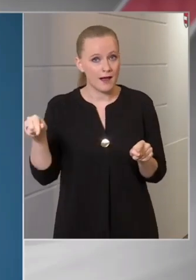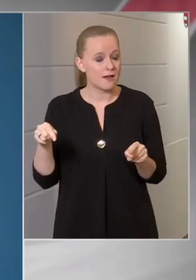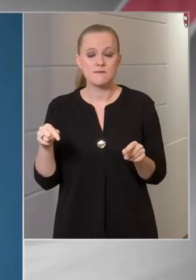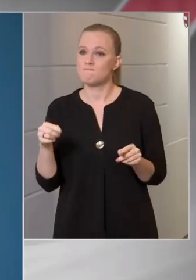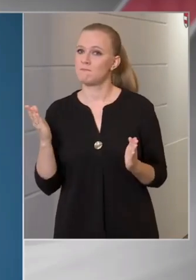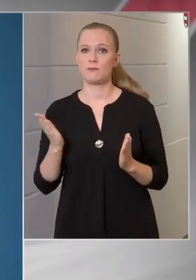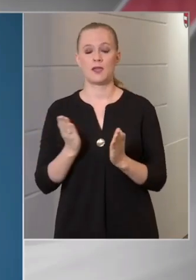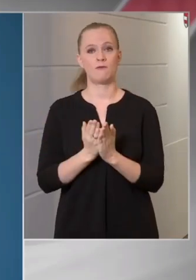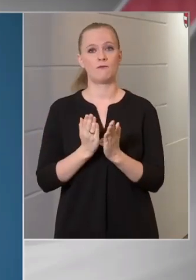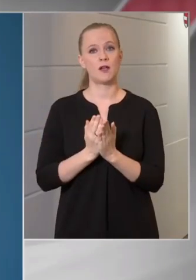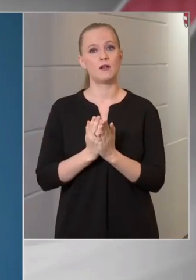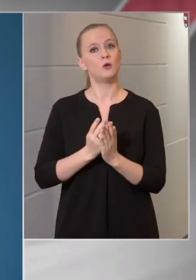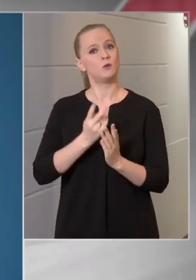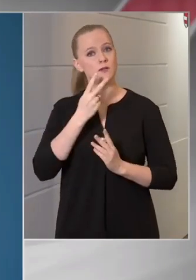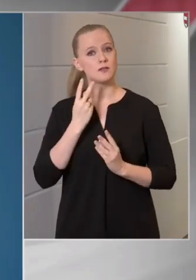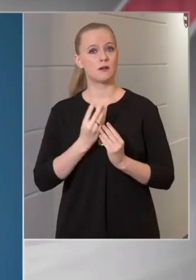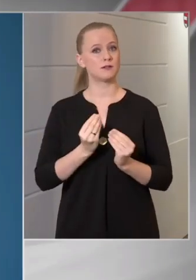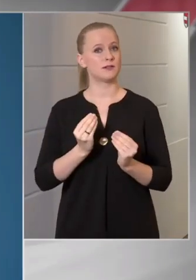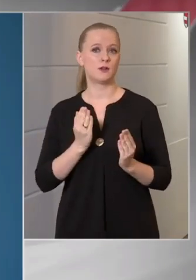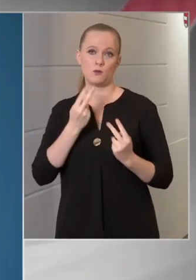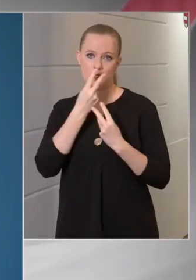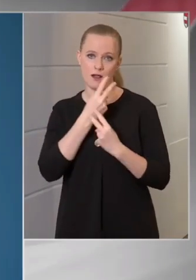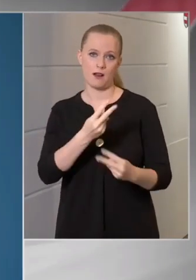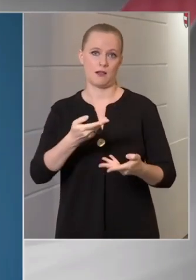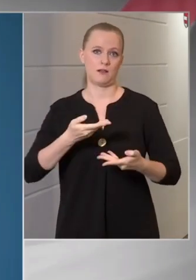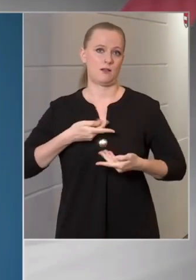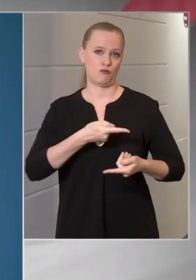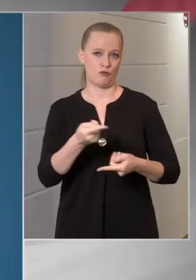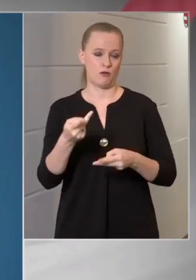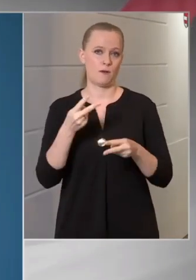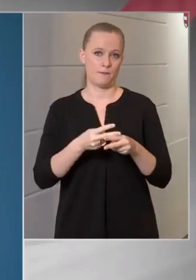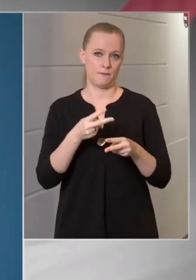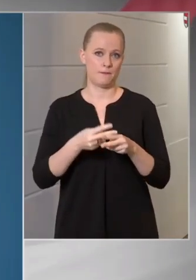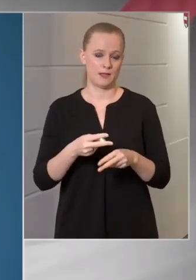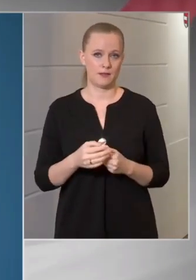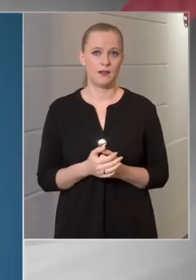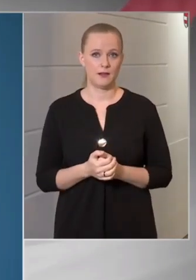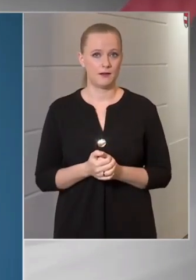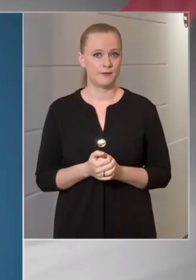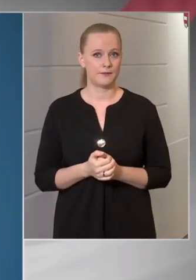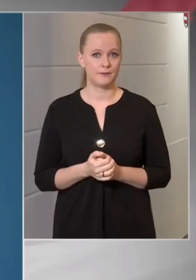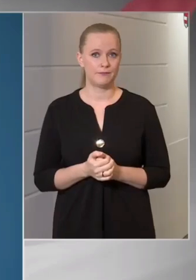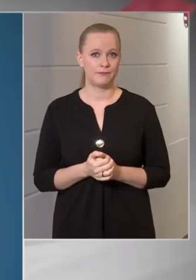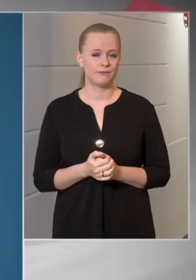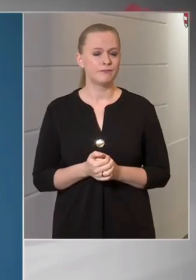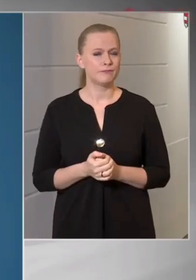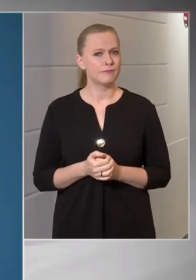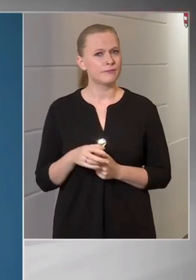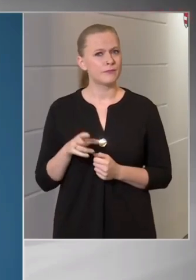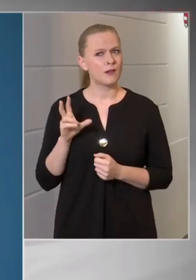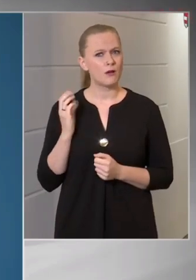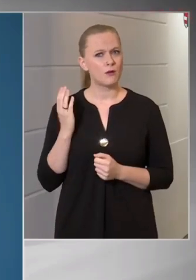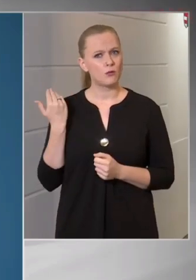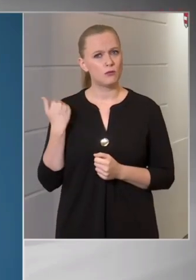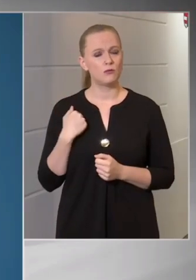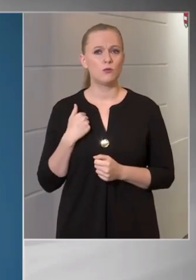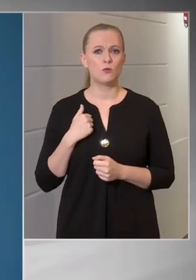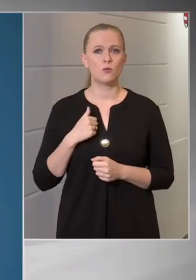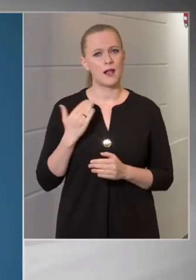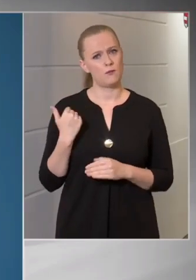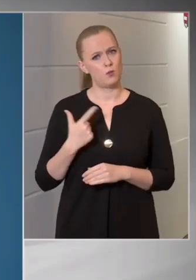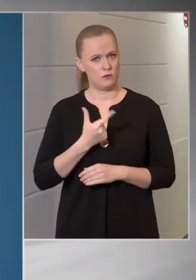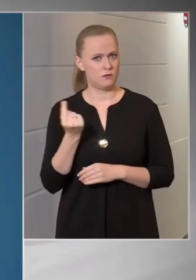szakszerű ellátásban részesüljenek betegeink. Hallottuk az elmúlt napok